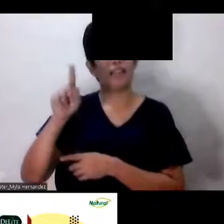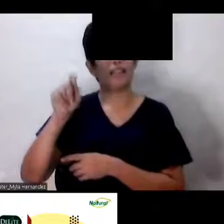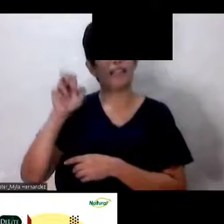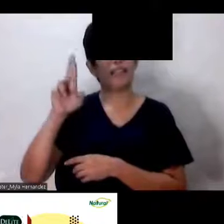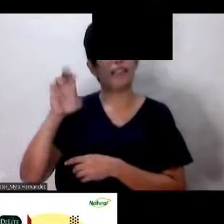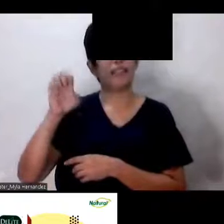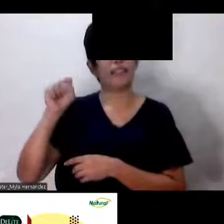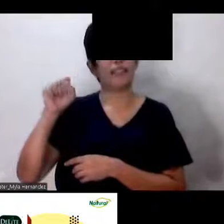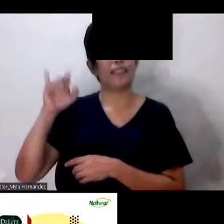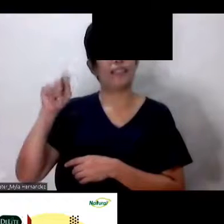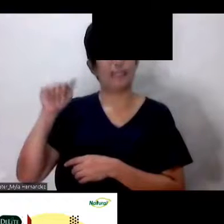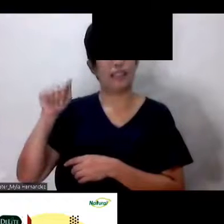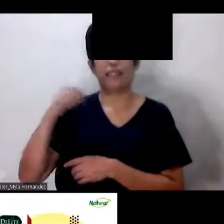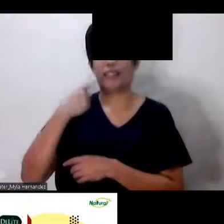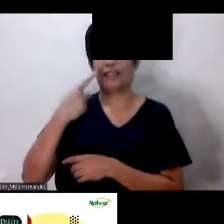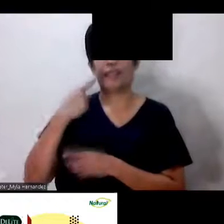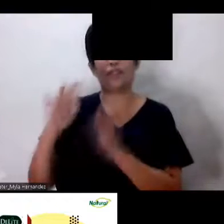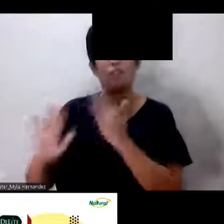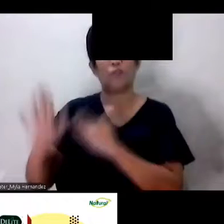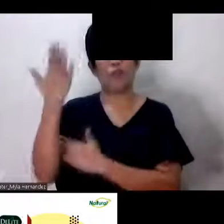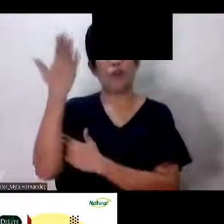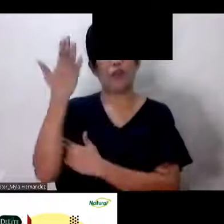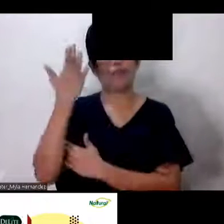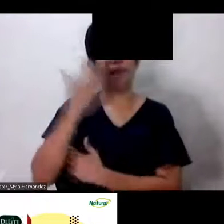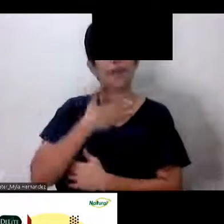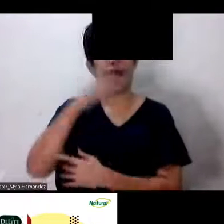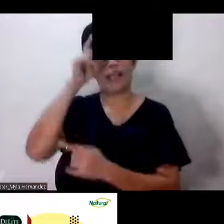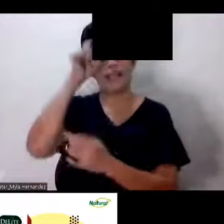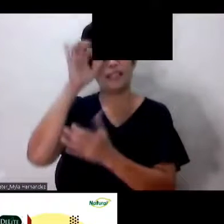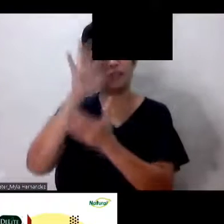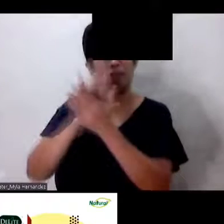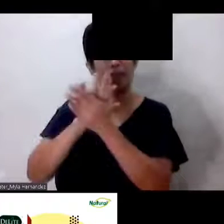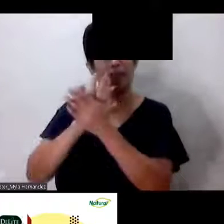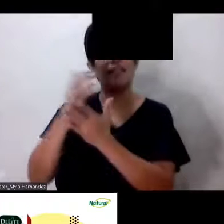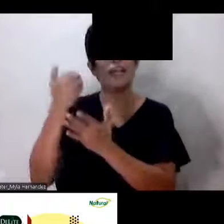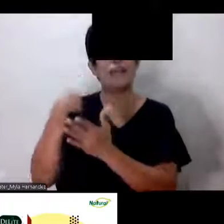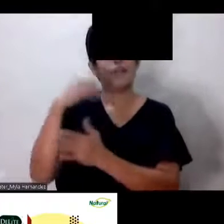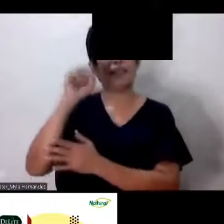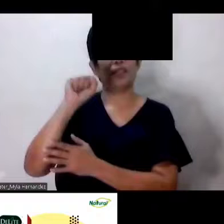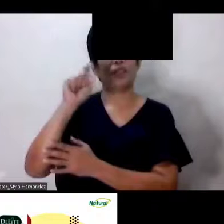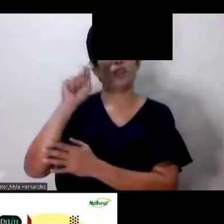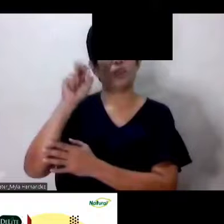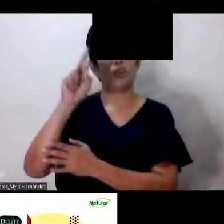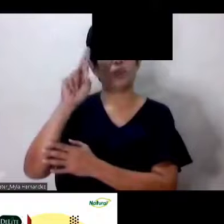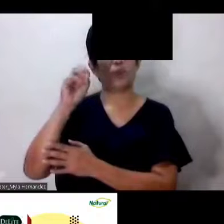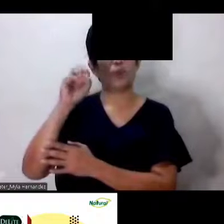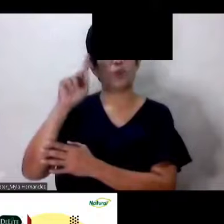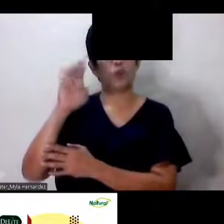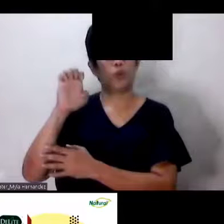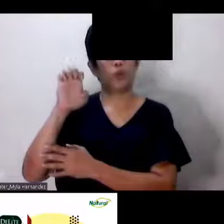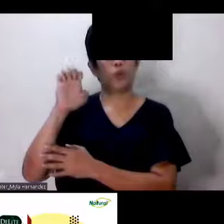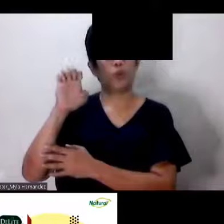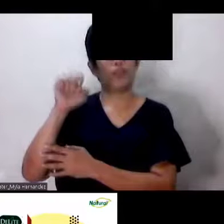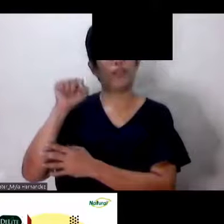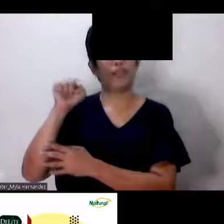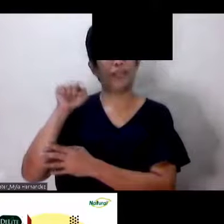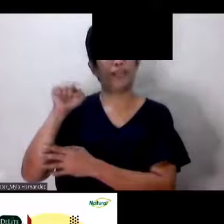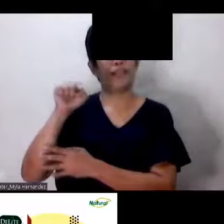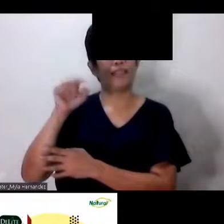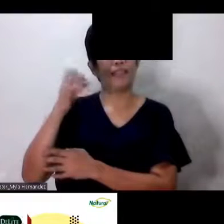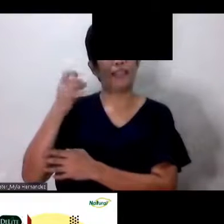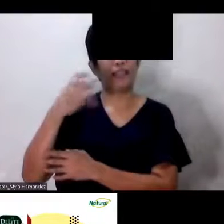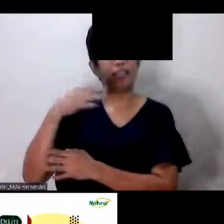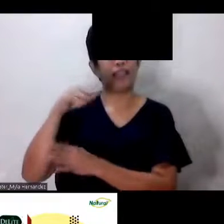Borja Good morning My husband had stroke Taking anti-coordulant Diabetic What is best?